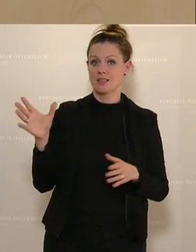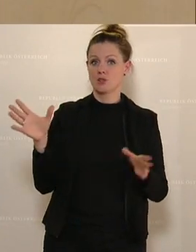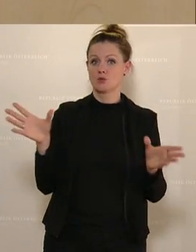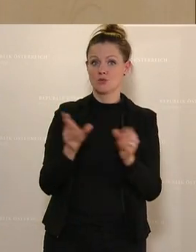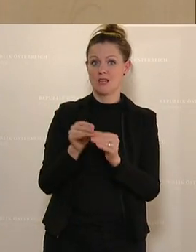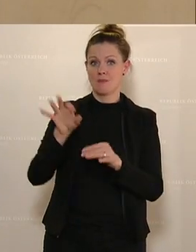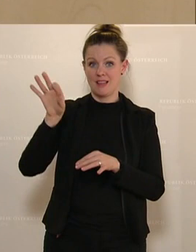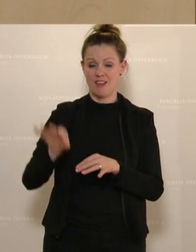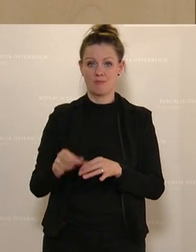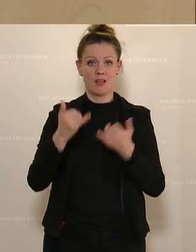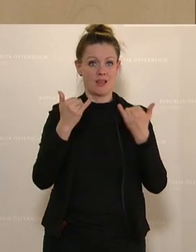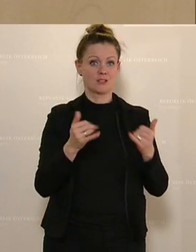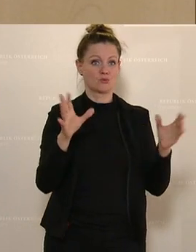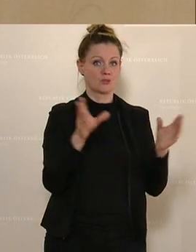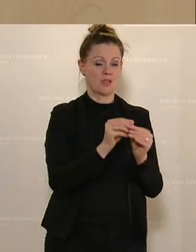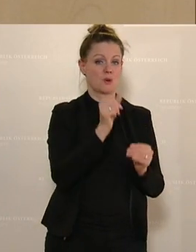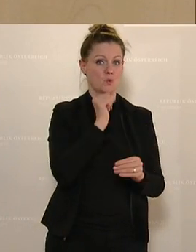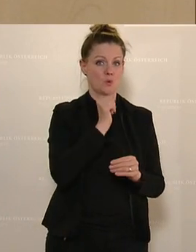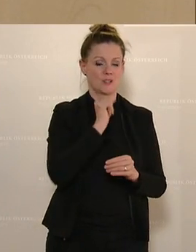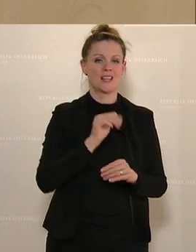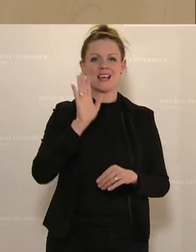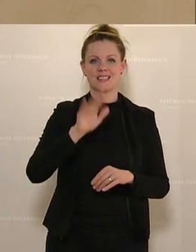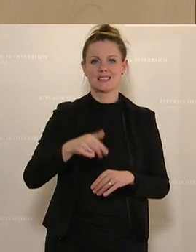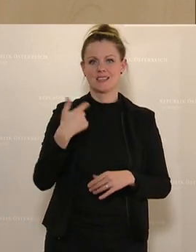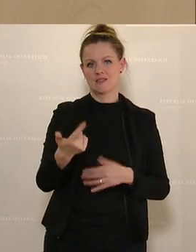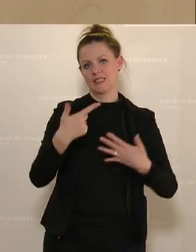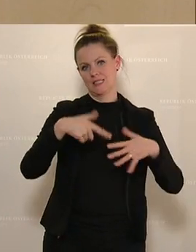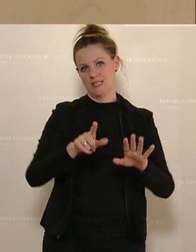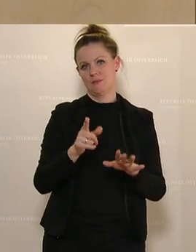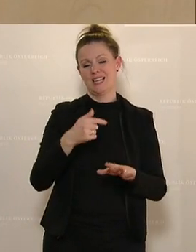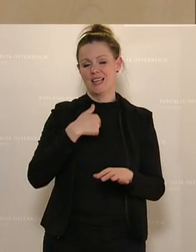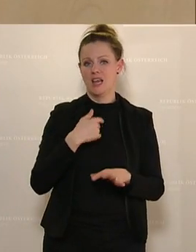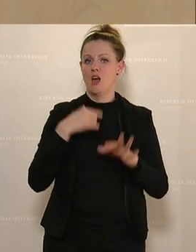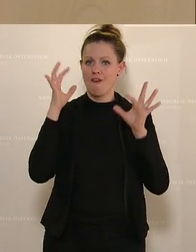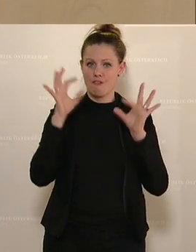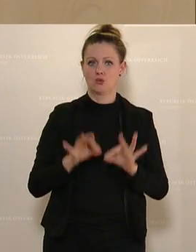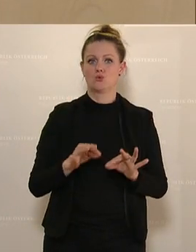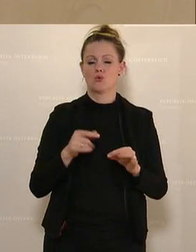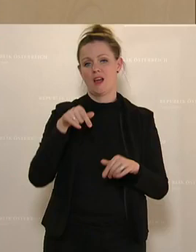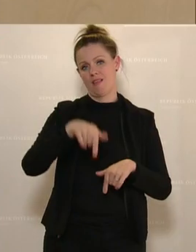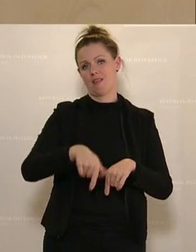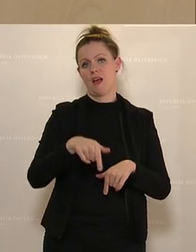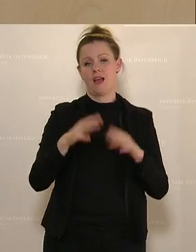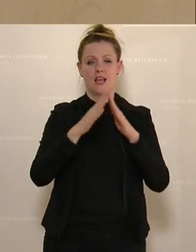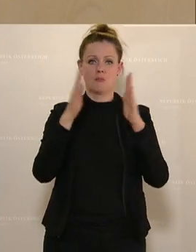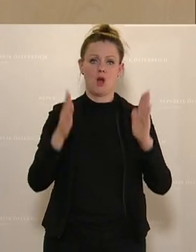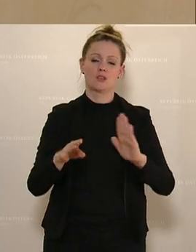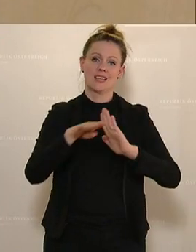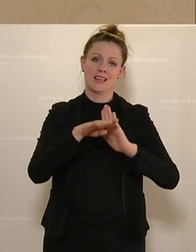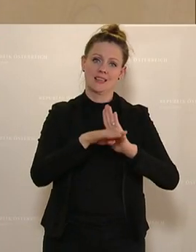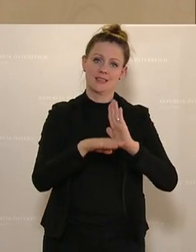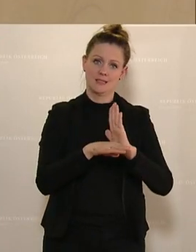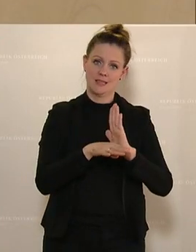und jetzt mit den Grünen. Seit 2017 versuche ich hier im Haus ein Gesetz